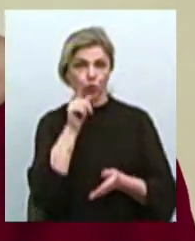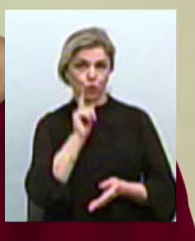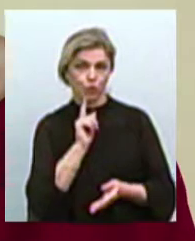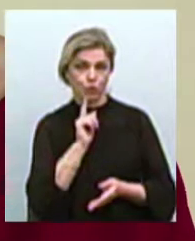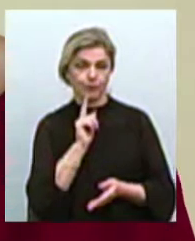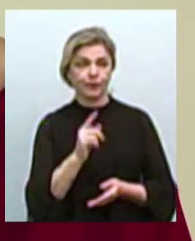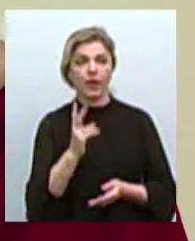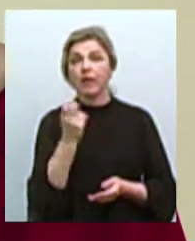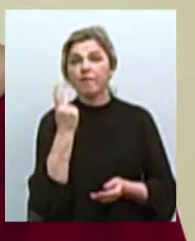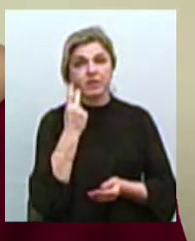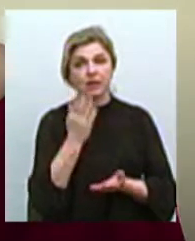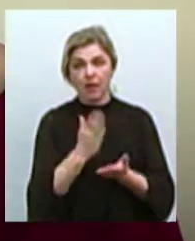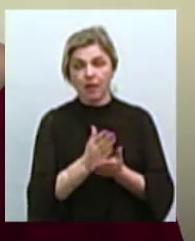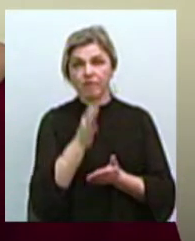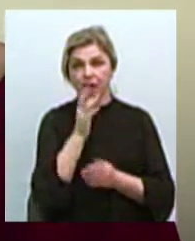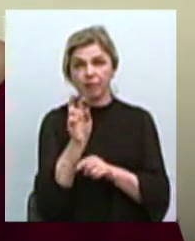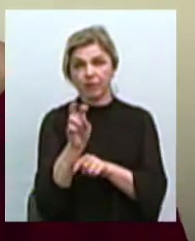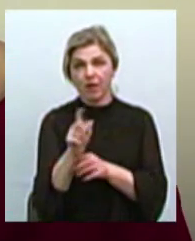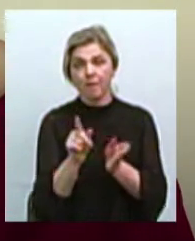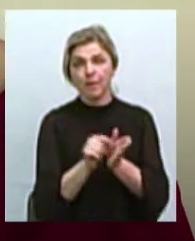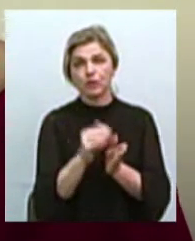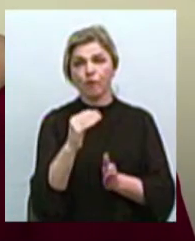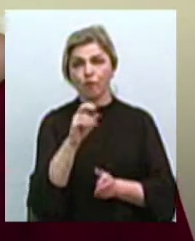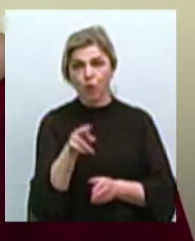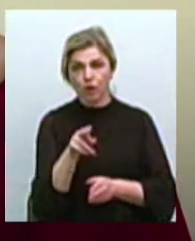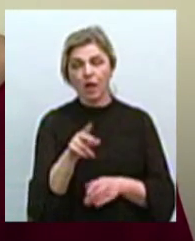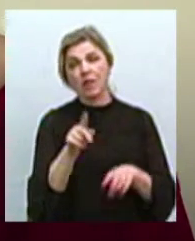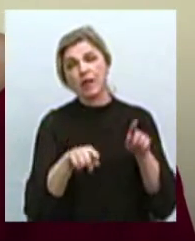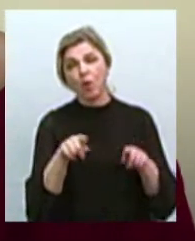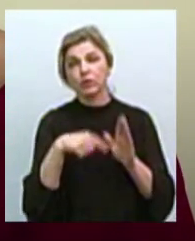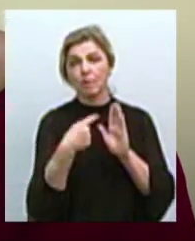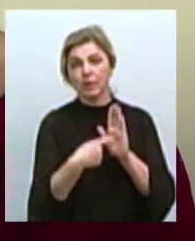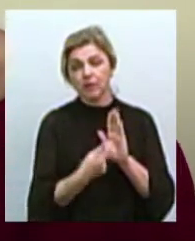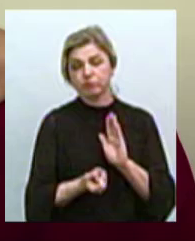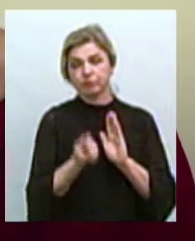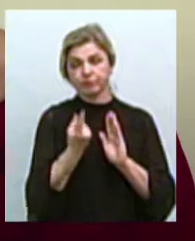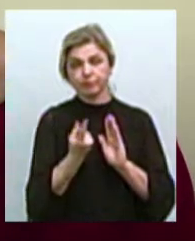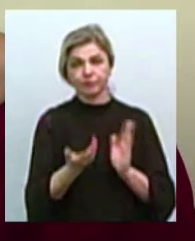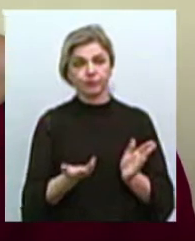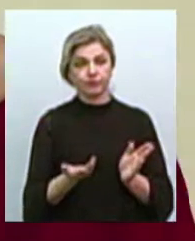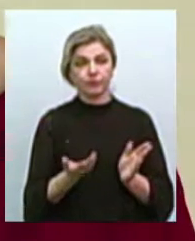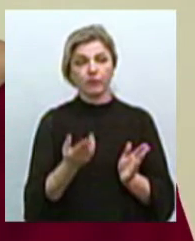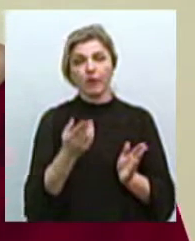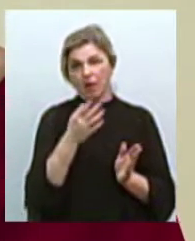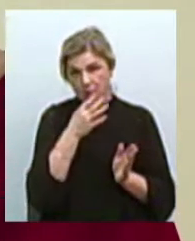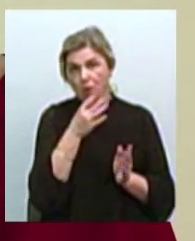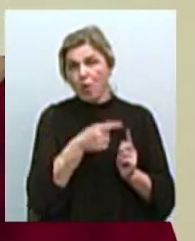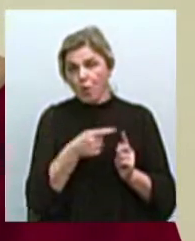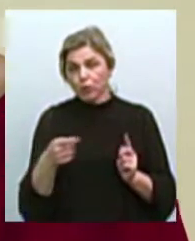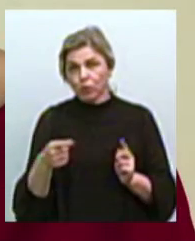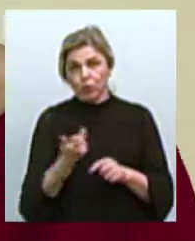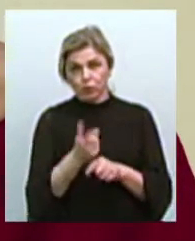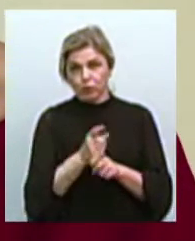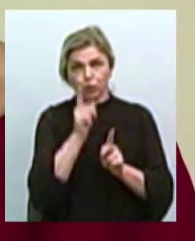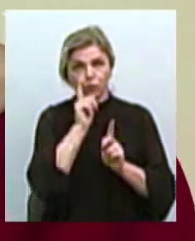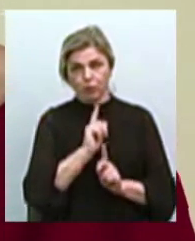Не завжди є час відвідувати пенсійний фонд. Деякі питання виникають по ходу. Тому це дуже